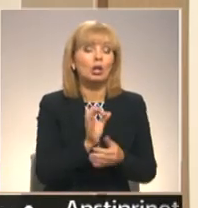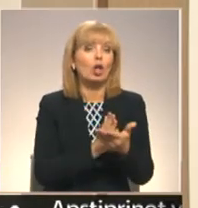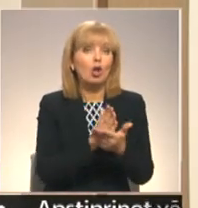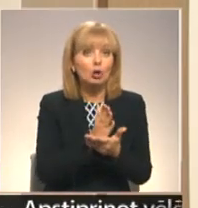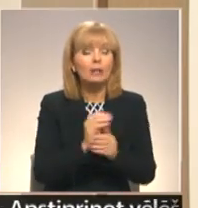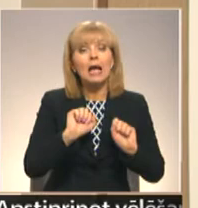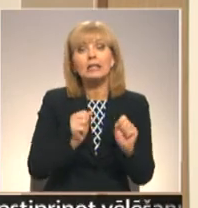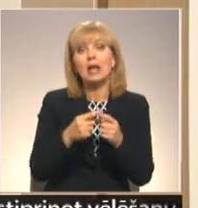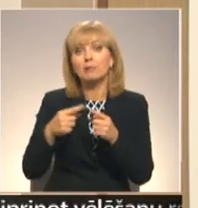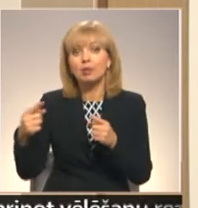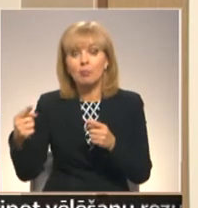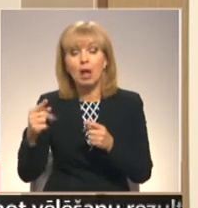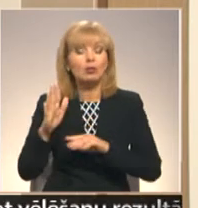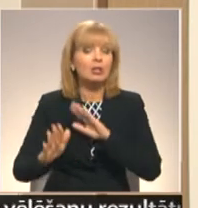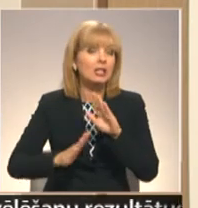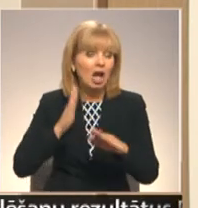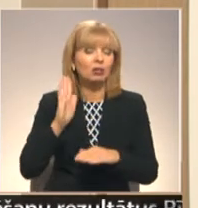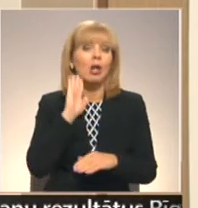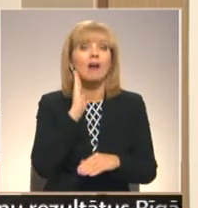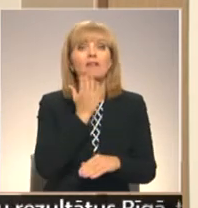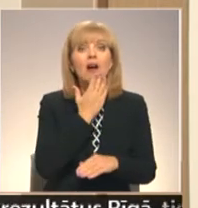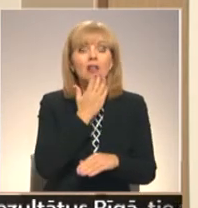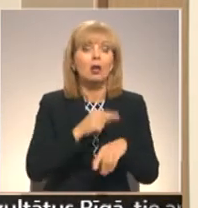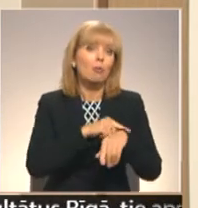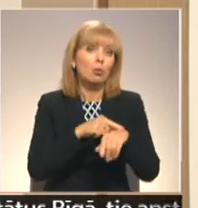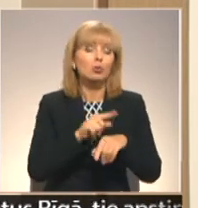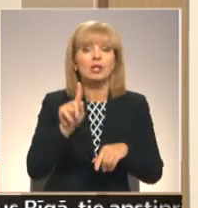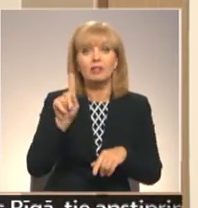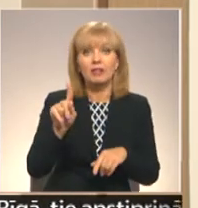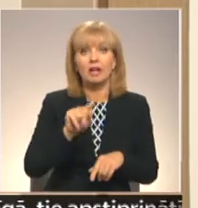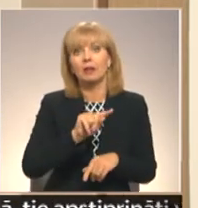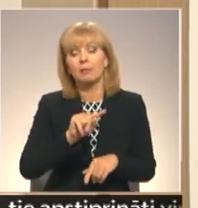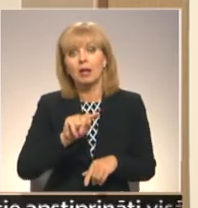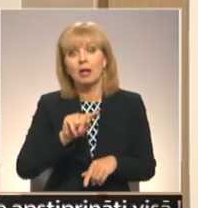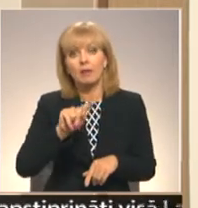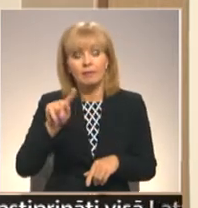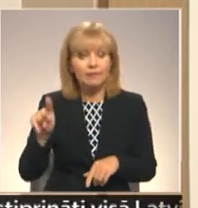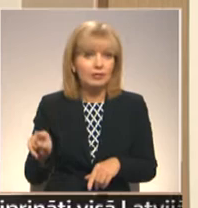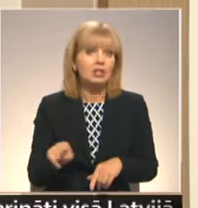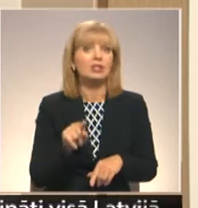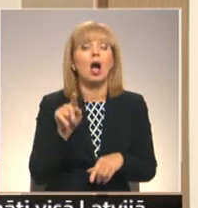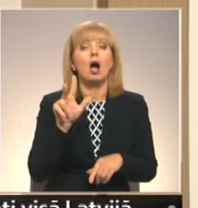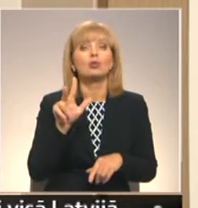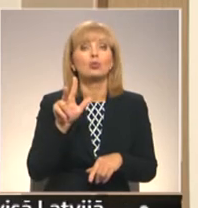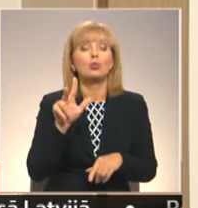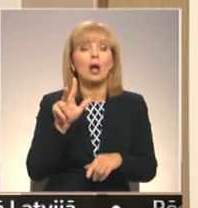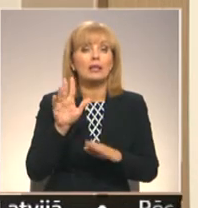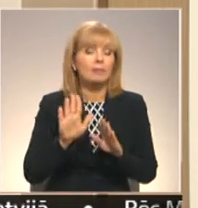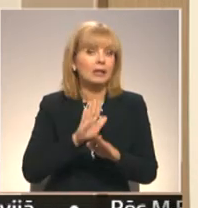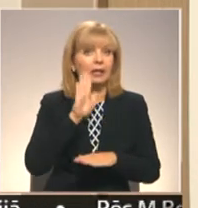Ziemass periodā visu diennakti, vasaras periodā no pulstina vieniem, visu līdz astoņiem rītā.